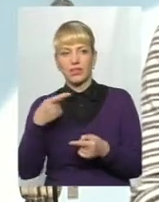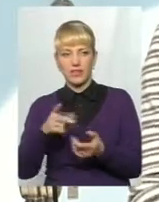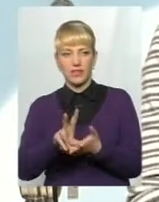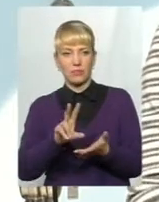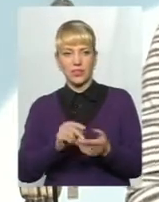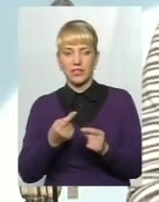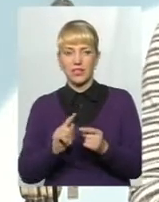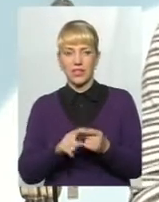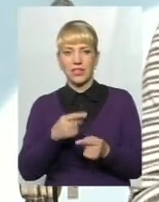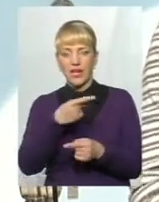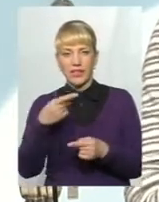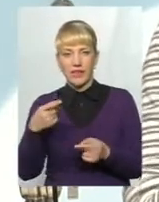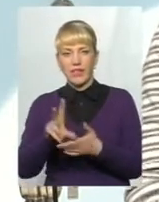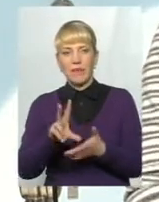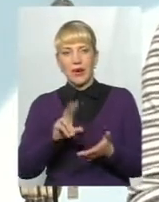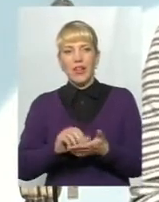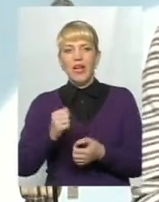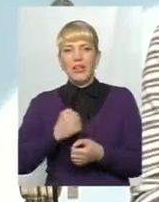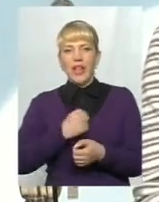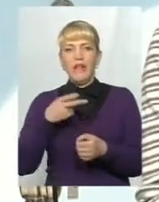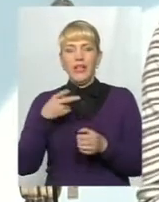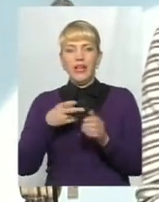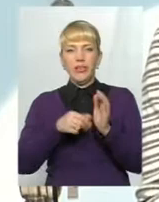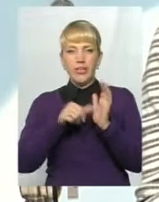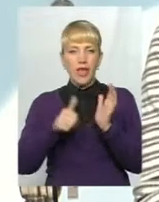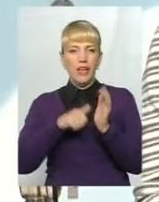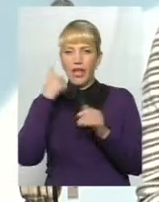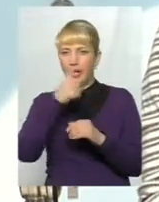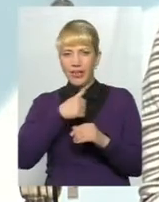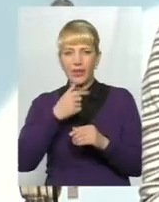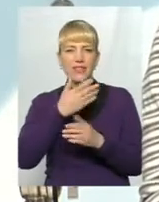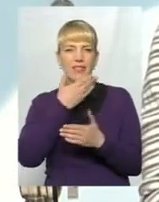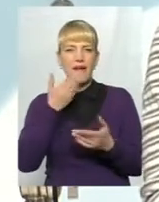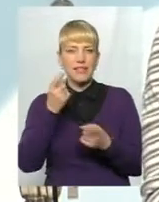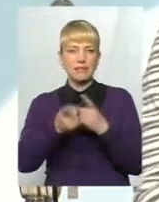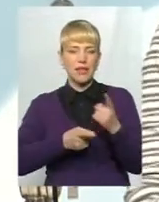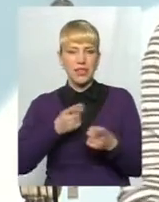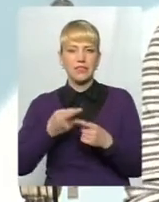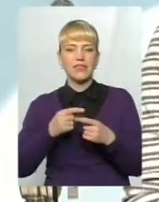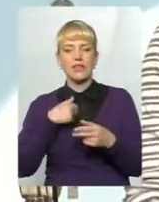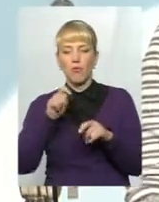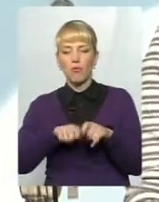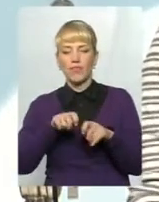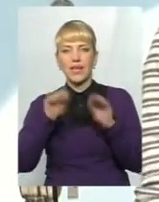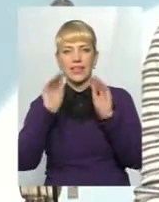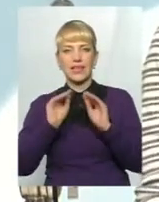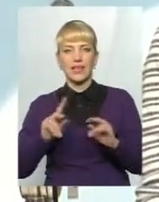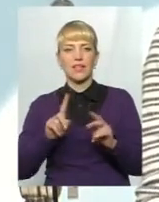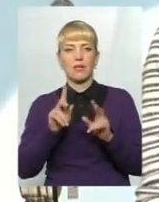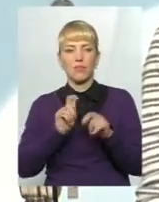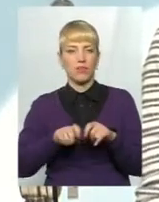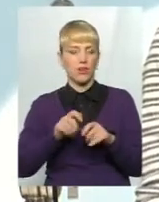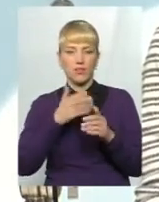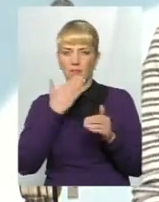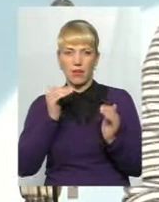І цей негативний приклад, на жаль, на 16 рік він не змінився. Тому що я перевіряла ті декларації, які ми перевіряли, тенденція не